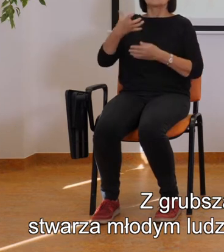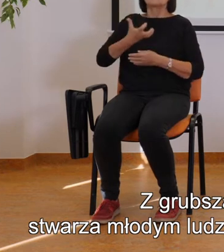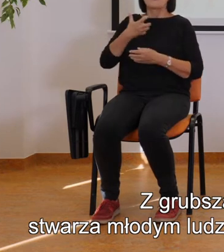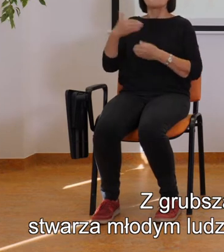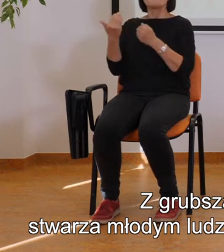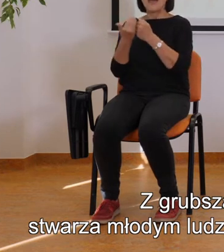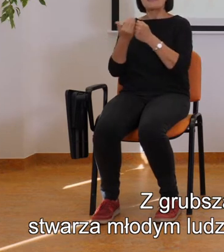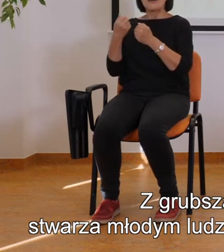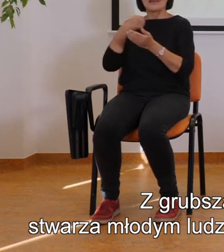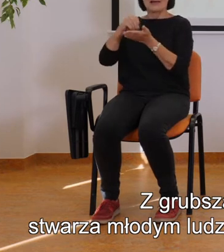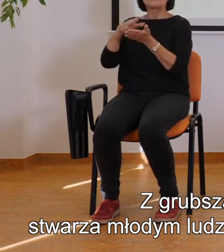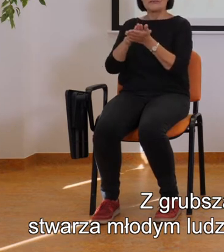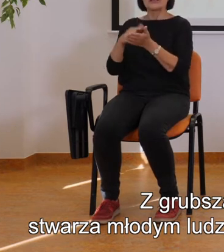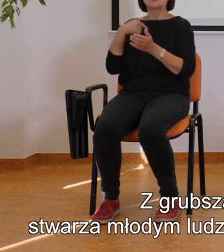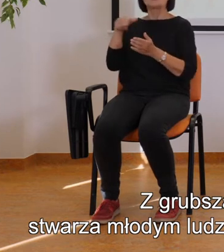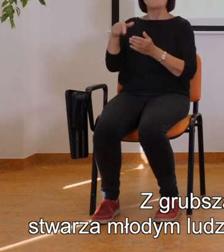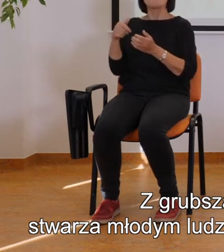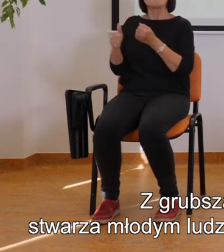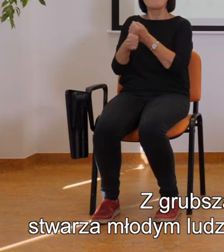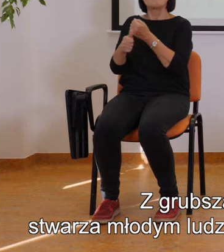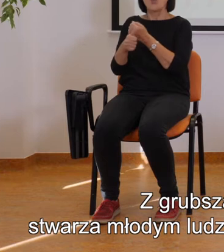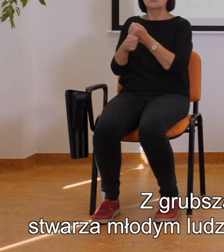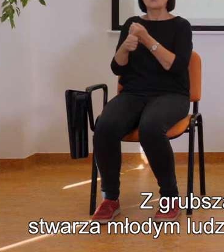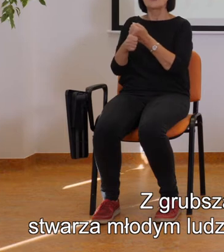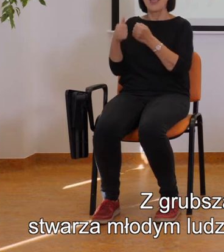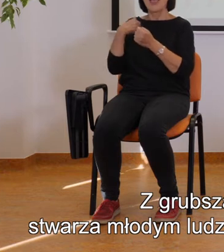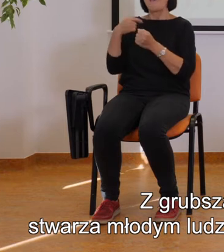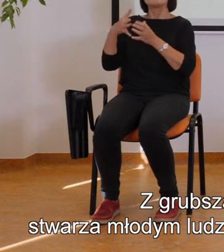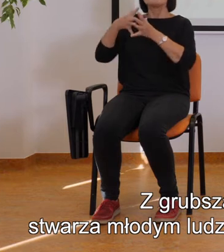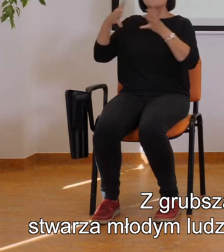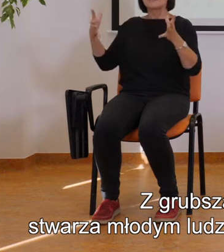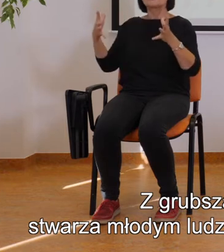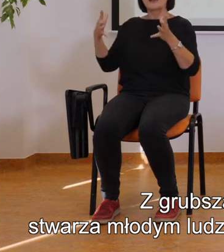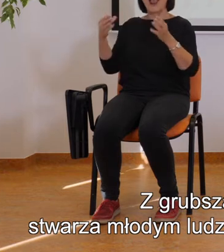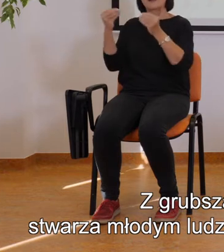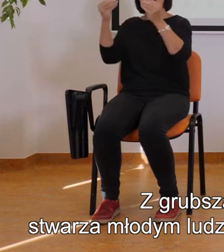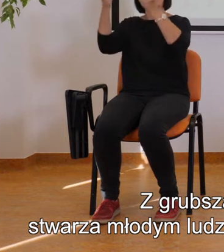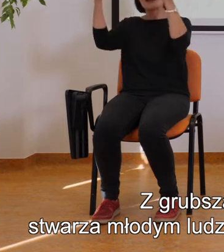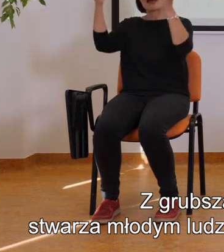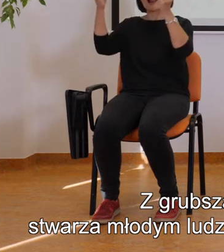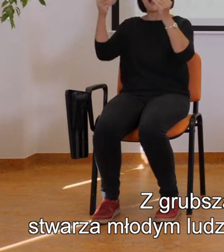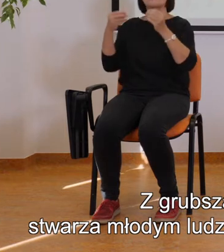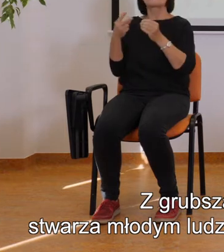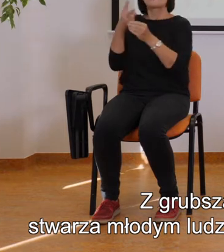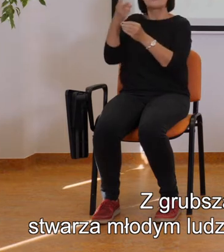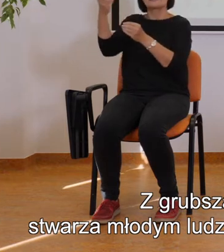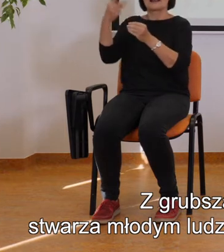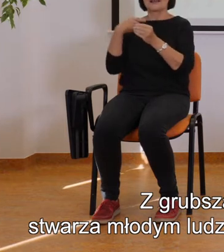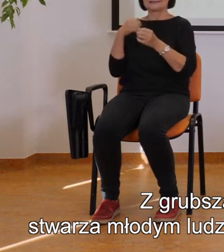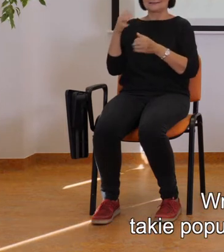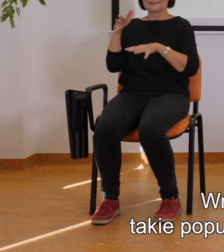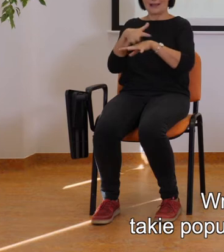stwarza młodym ludziom znacznie szersze perspektywy kariery zawodowej.